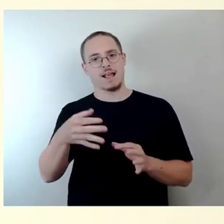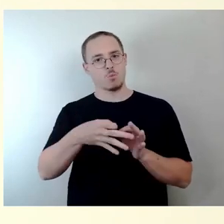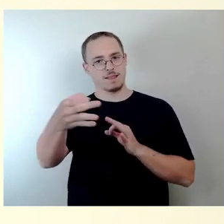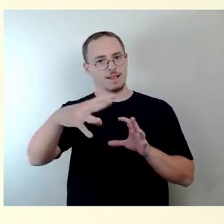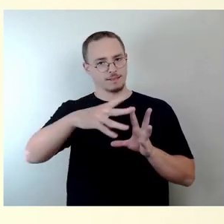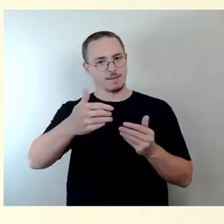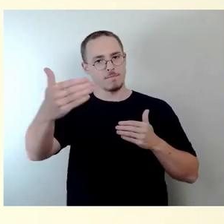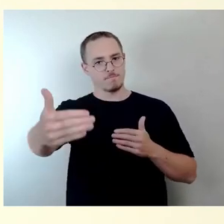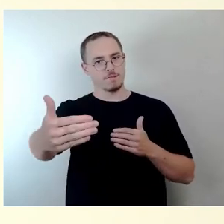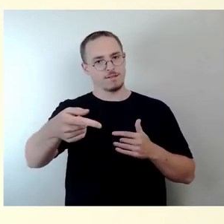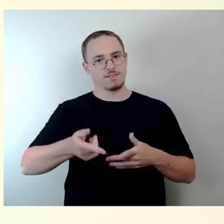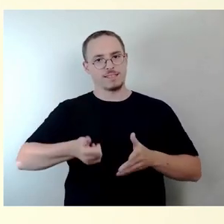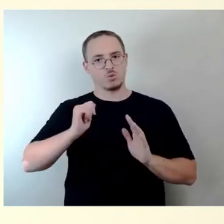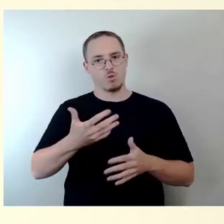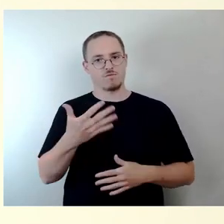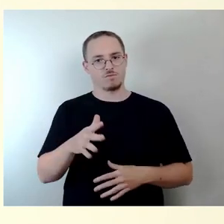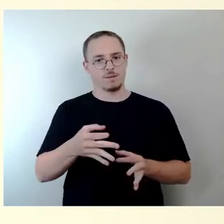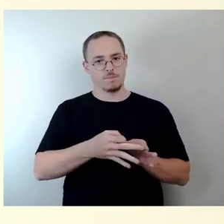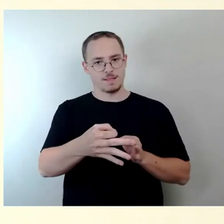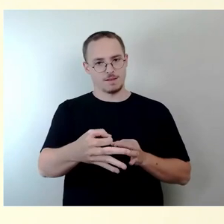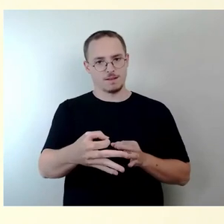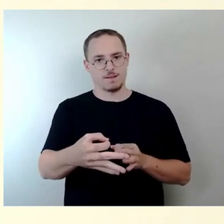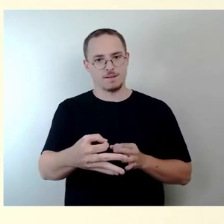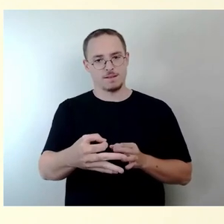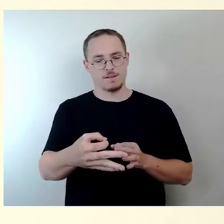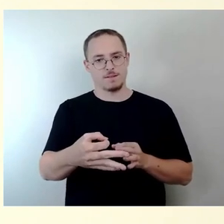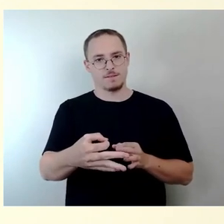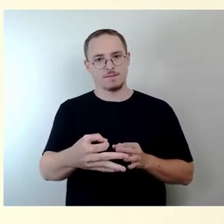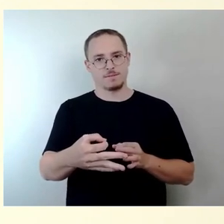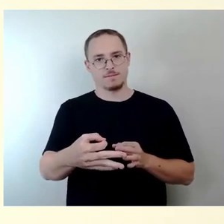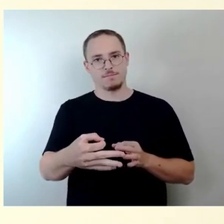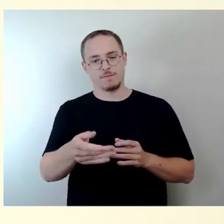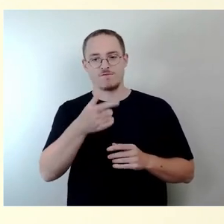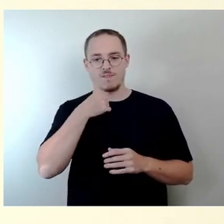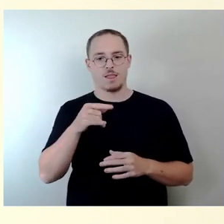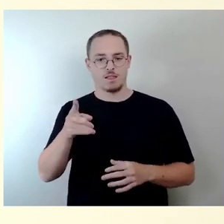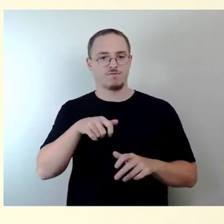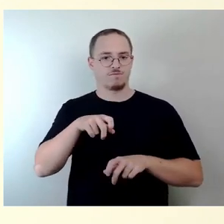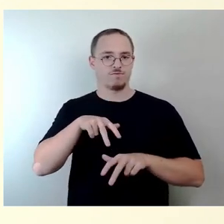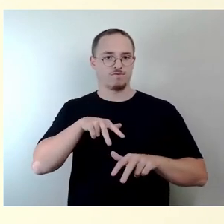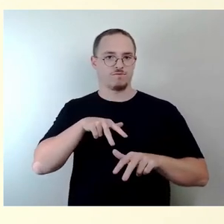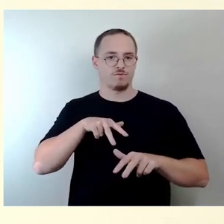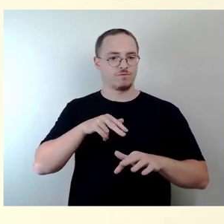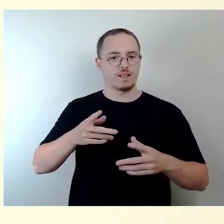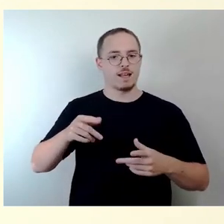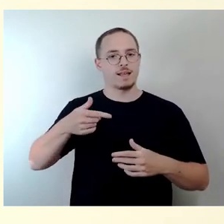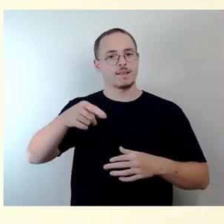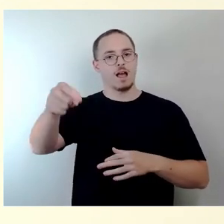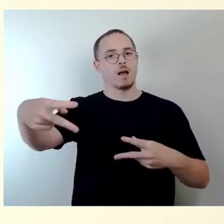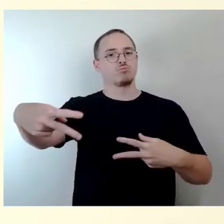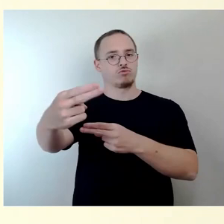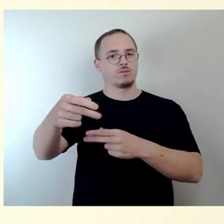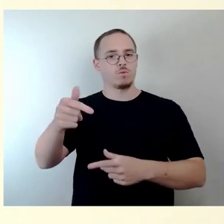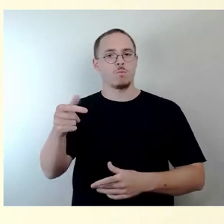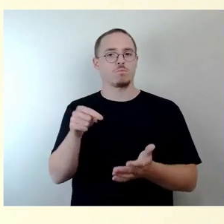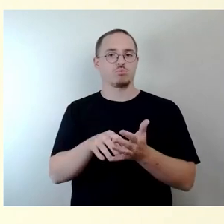2. Auf 1600 Metern reichen sie aus, also den hinteren Abschnitten ab 3. Vor allem in